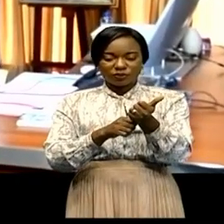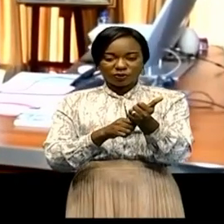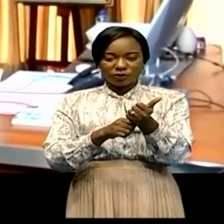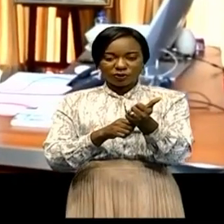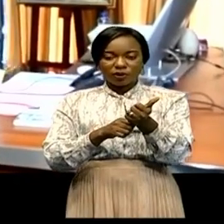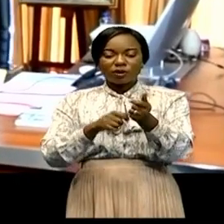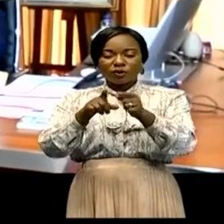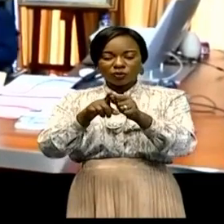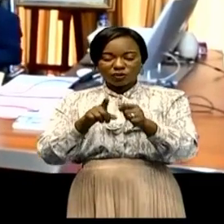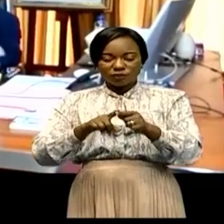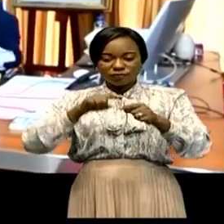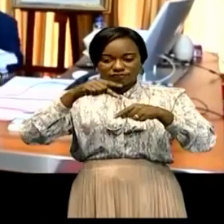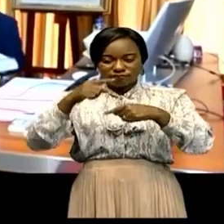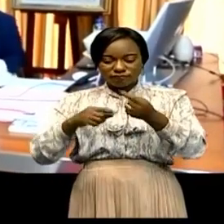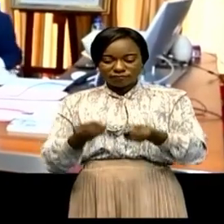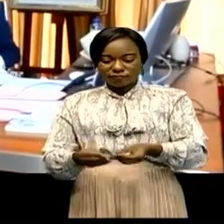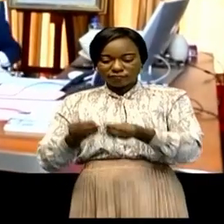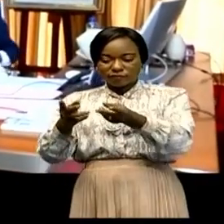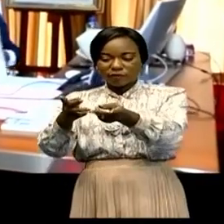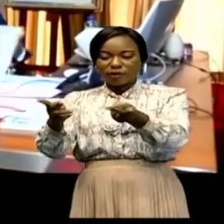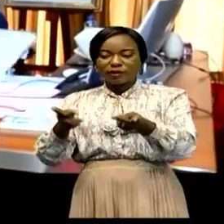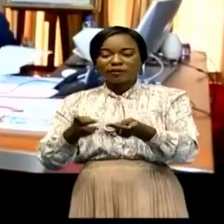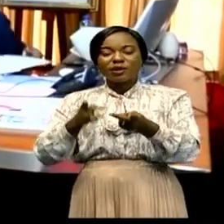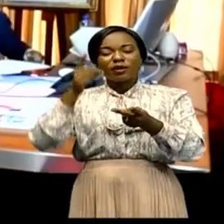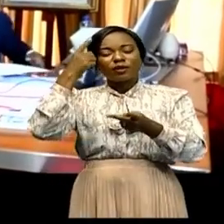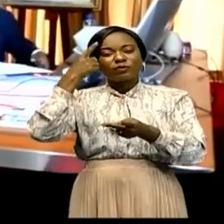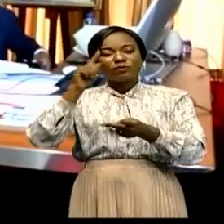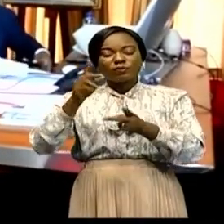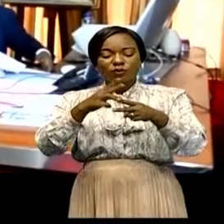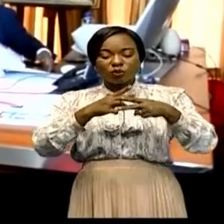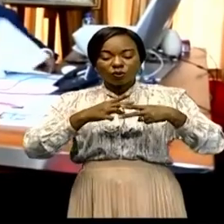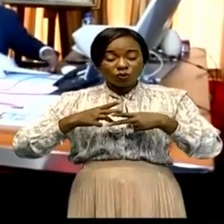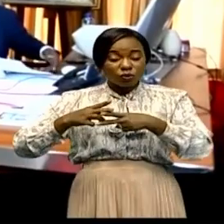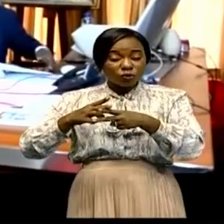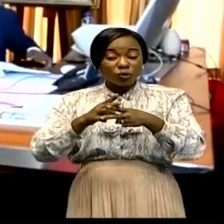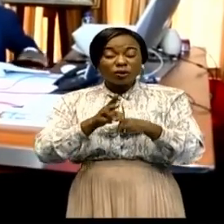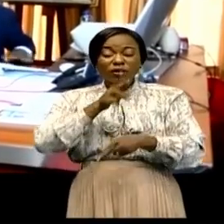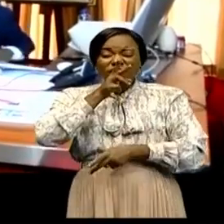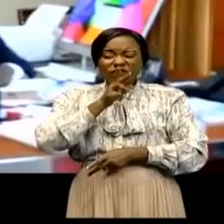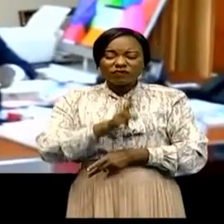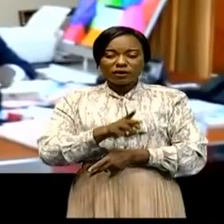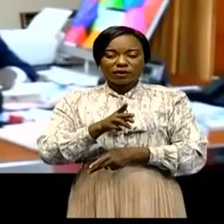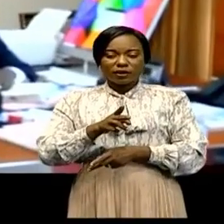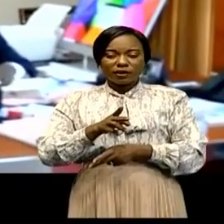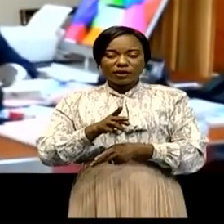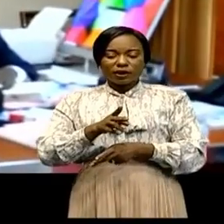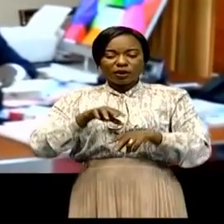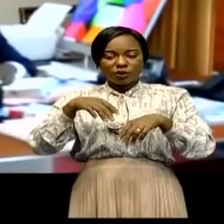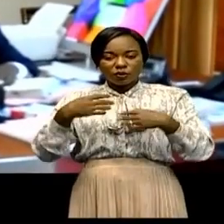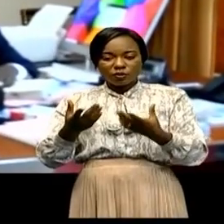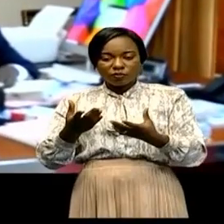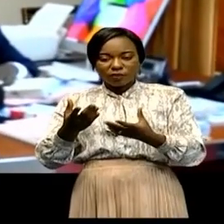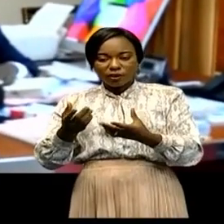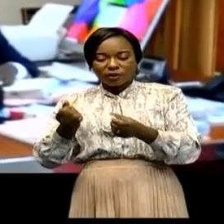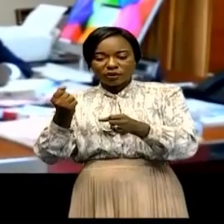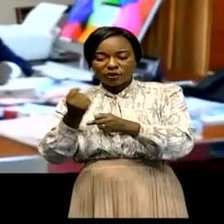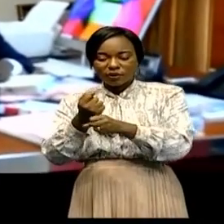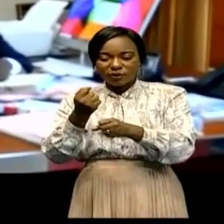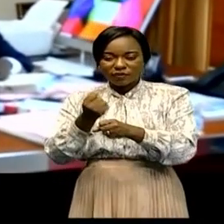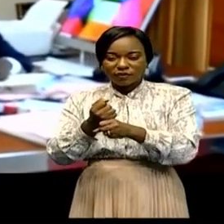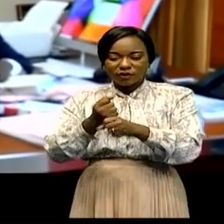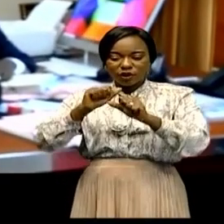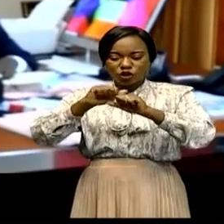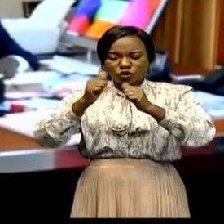est en cours des mises en place pour engager un contrôle systématique de la gestion d'actifs miniers de ces entreprises